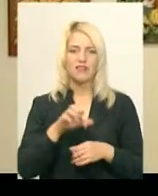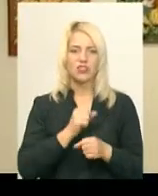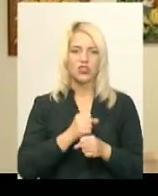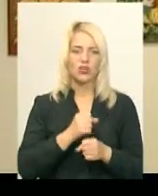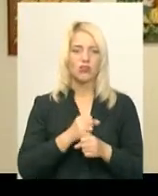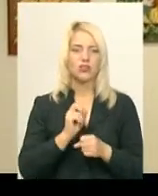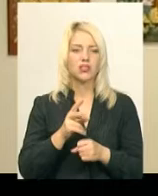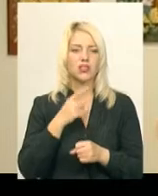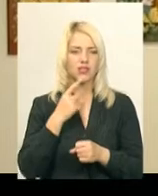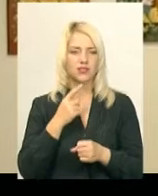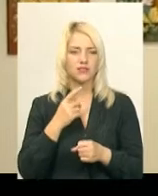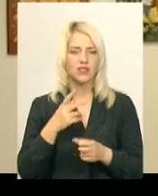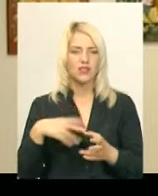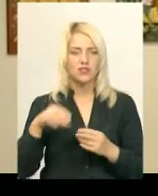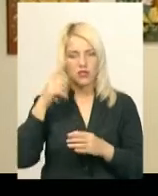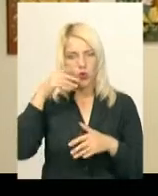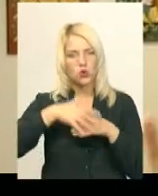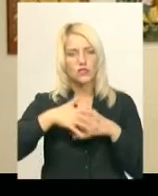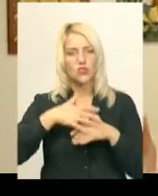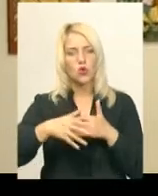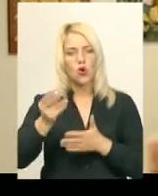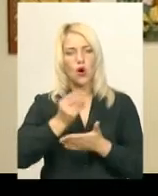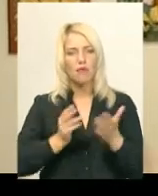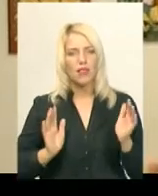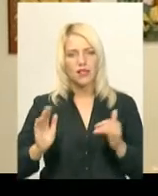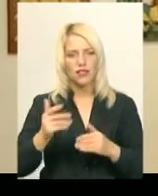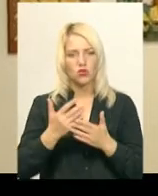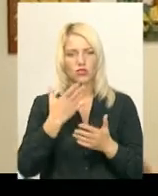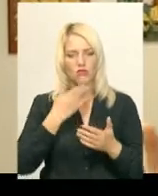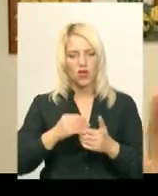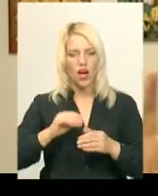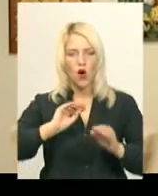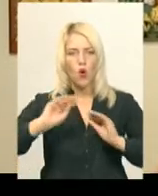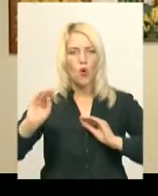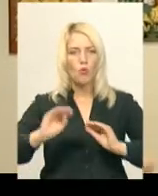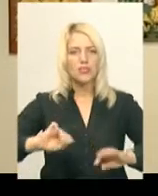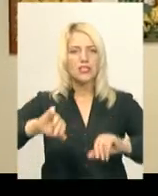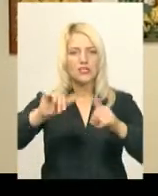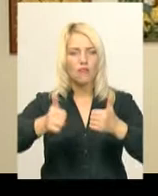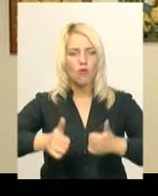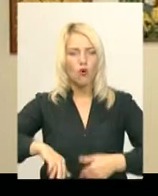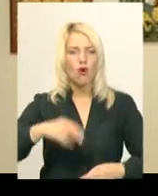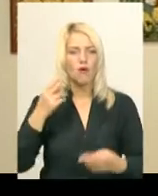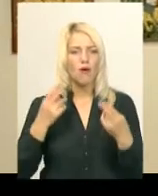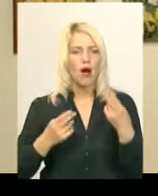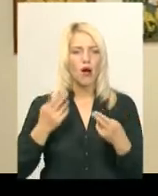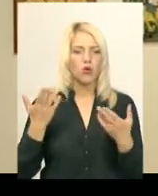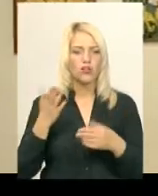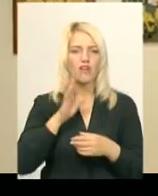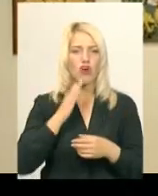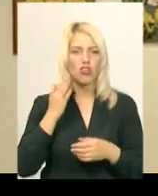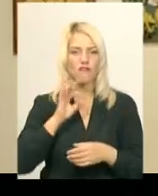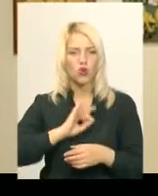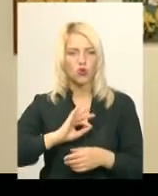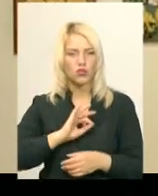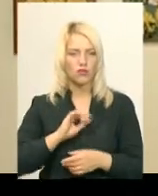усвідомлені. Тут вже є своя композиційна форма. І кольор, який вона використовує, здавалося, без одного